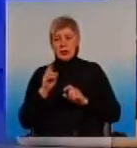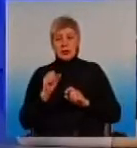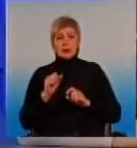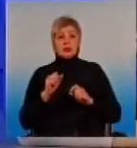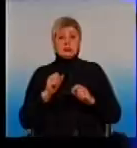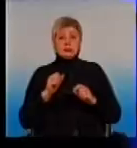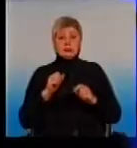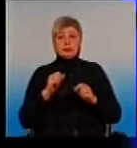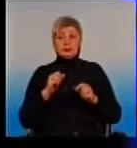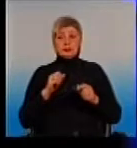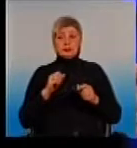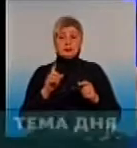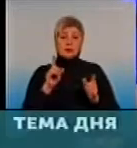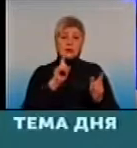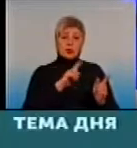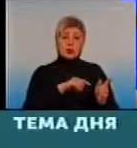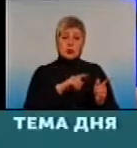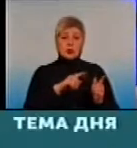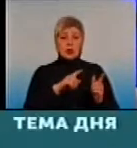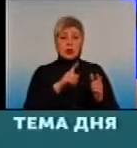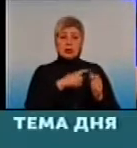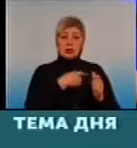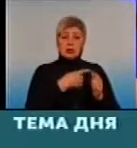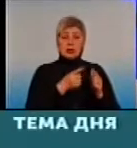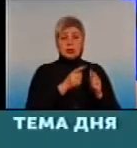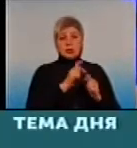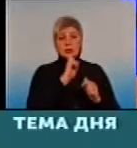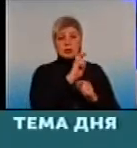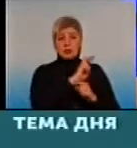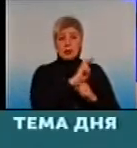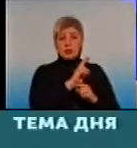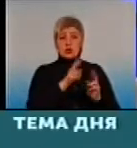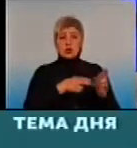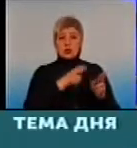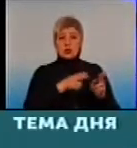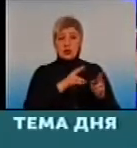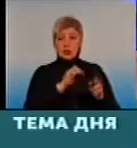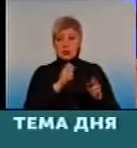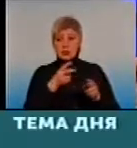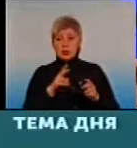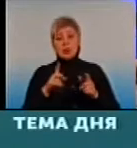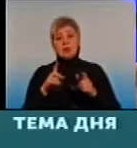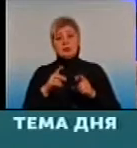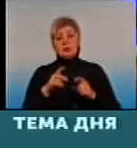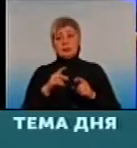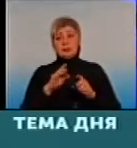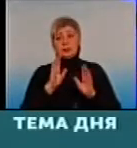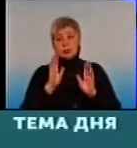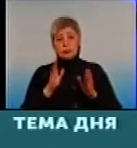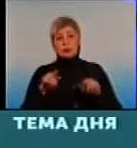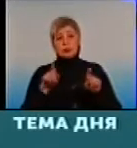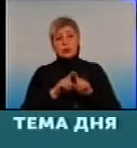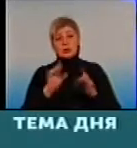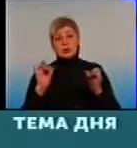треба з'явитися. То ли він буде в железнодорожній поліклініка, там теж є поліклініка, є врачі. Я думаю, що вони теж будуть заінтересовані.